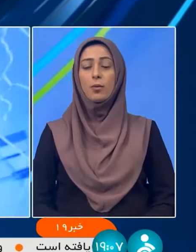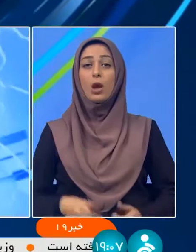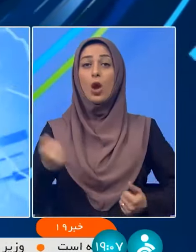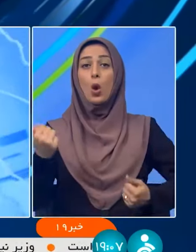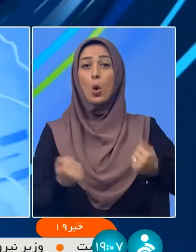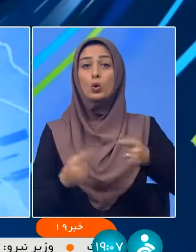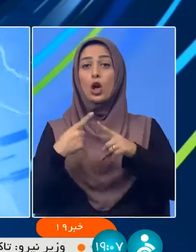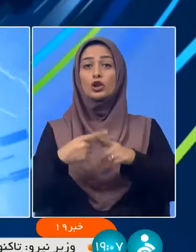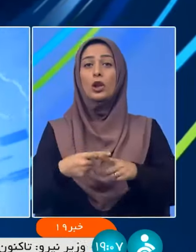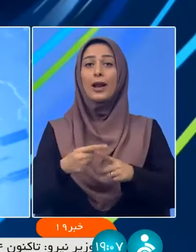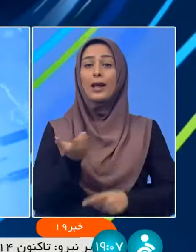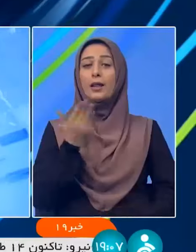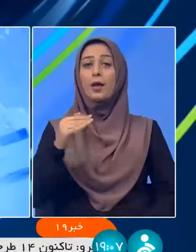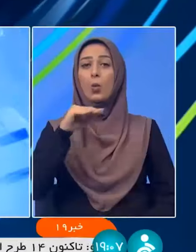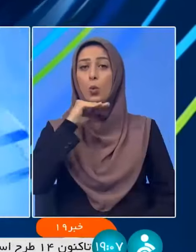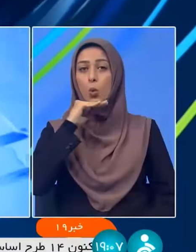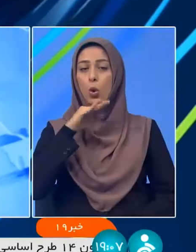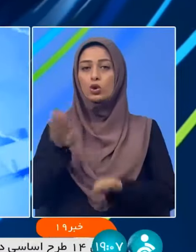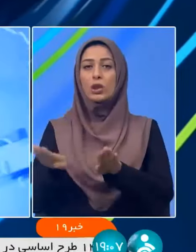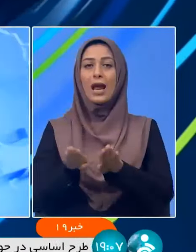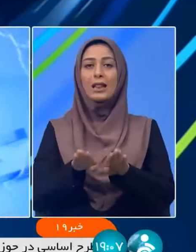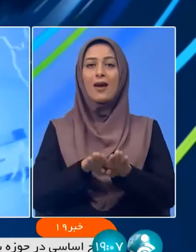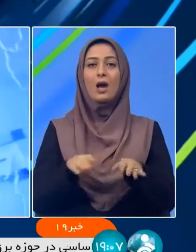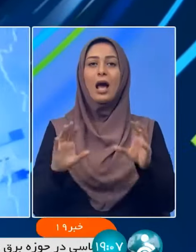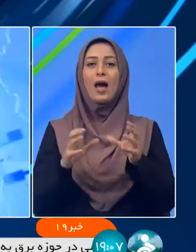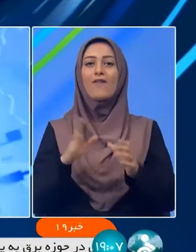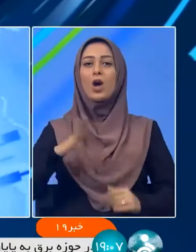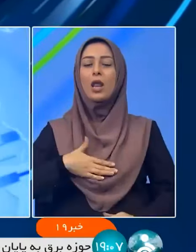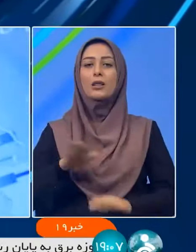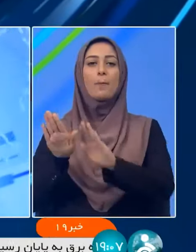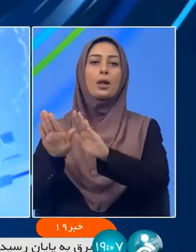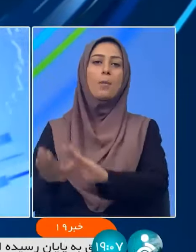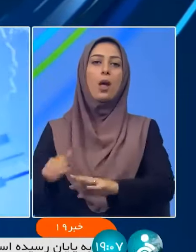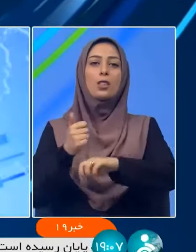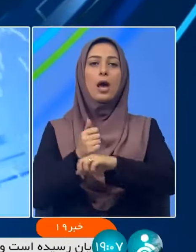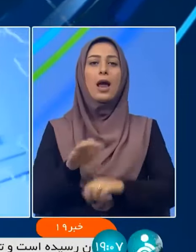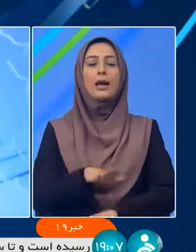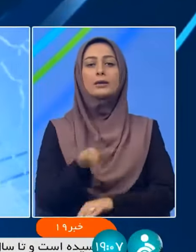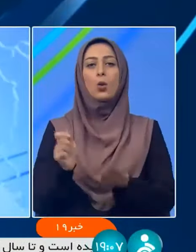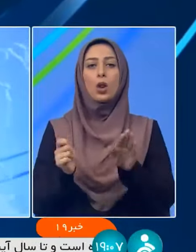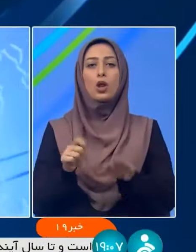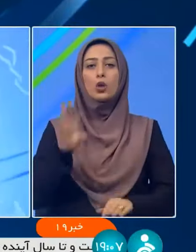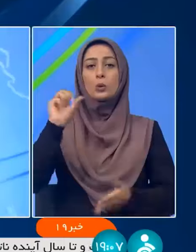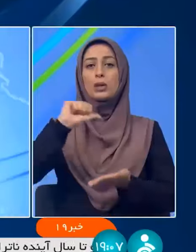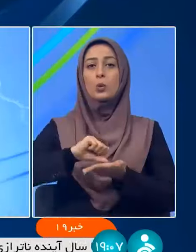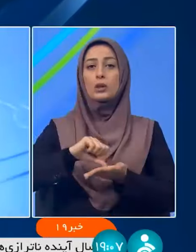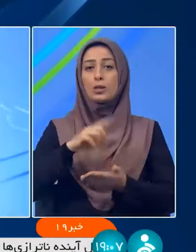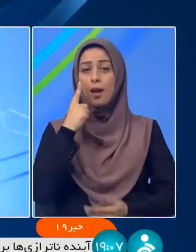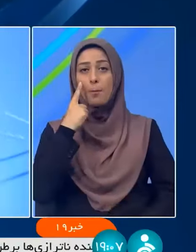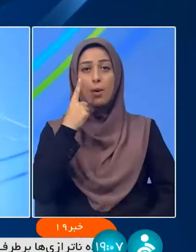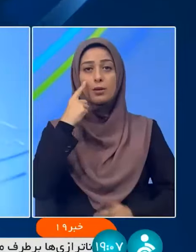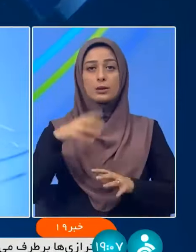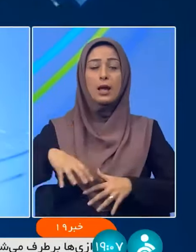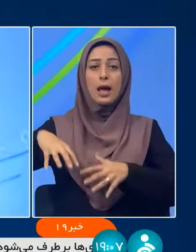خدروهای کروش کمپانی در توقفکاه انبال تمریکی رئیس کل دادگستری اصان تهران در بازدید از انبال های